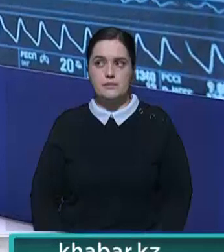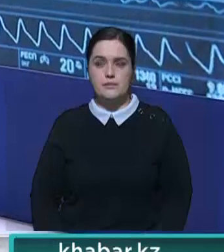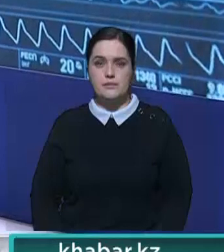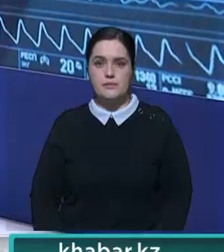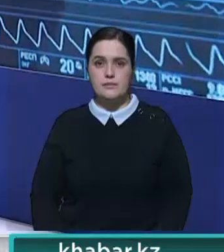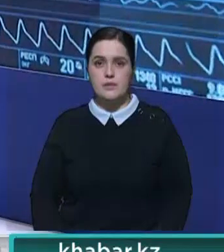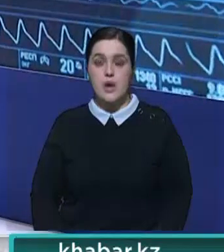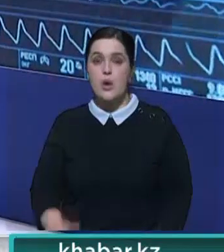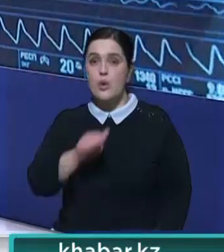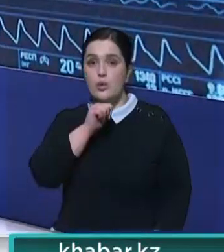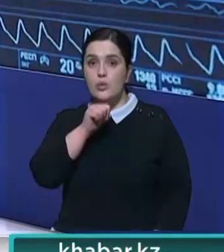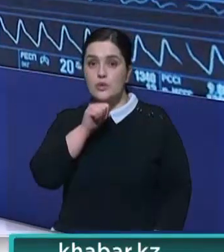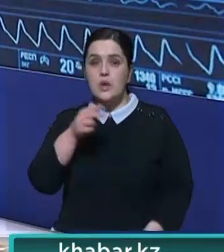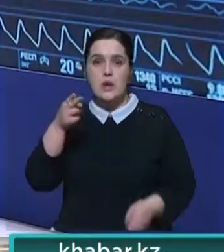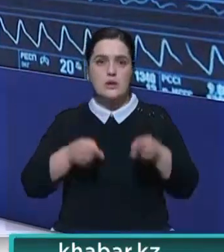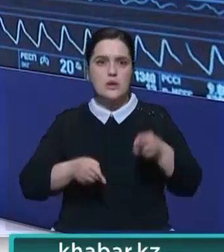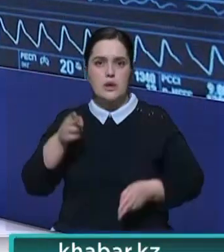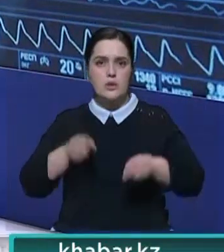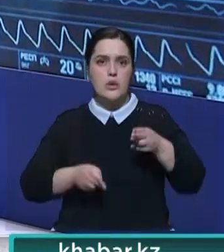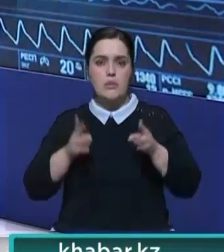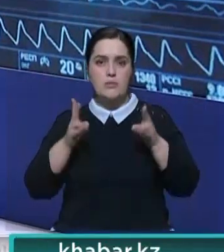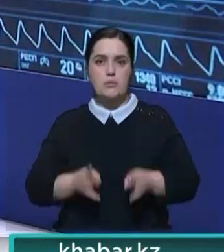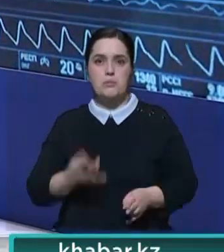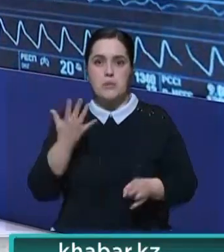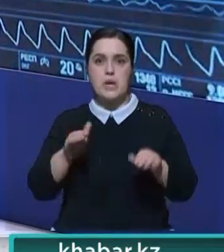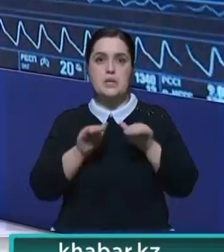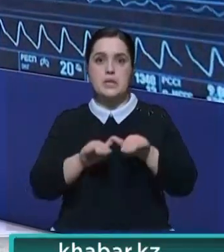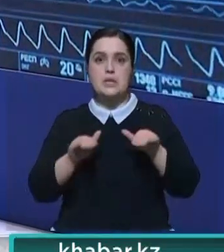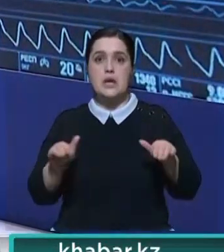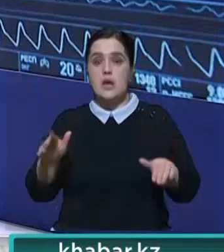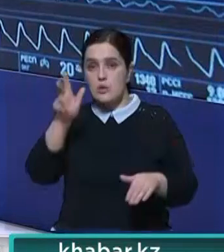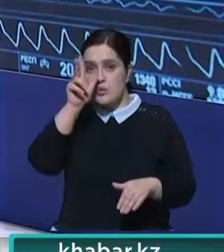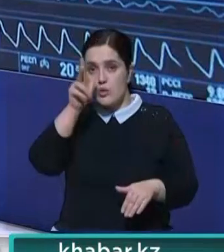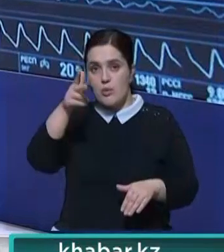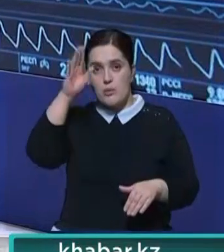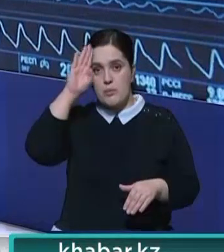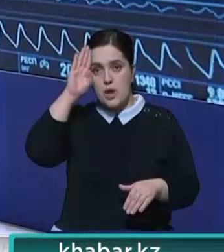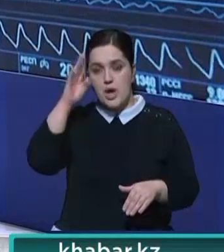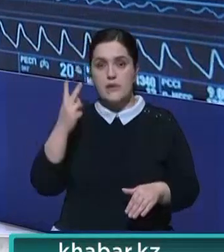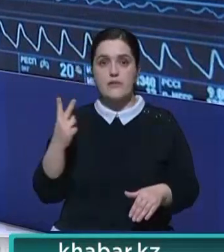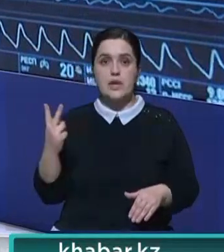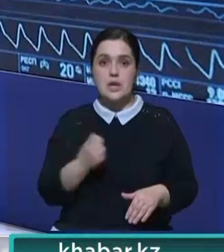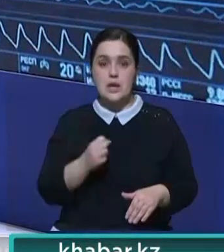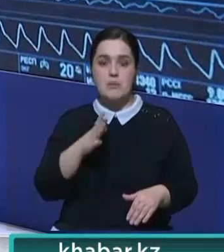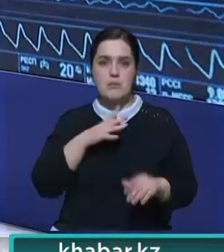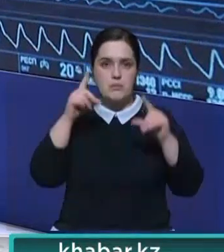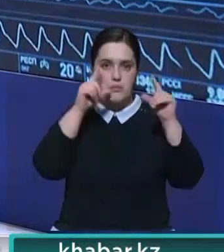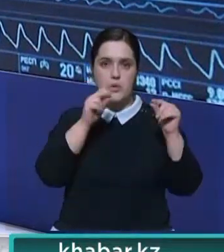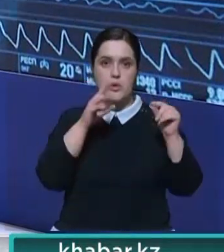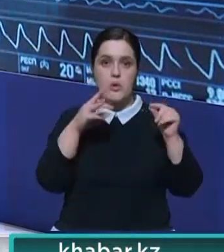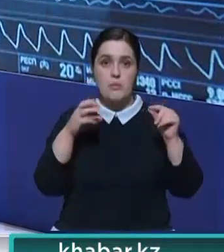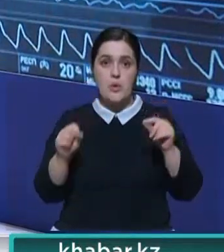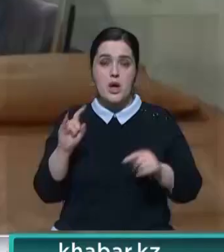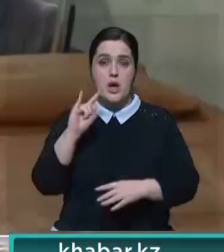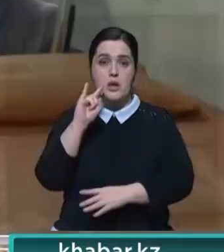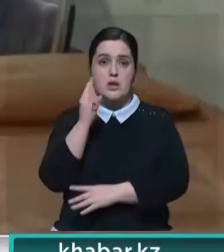В Костанае после хирургических операций пострадали пятеро детей. Среди них трехлетний мальчик, который почти две недели находится в коме.